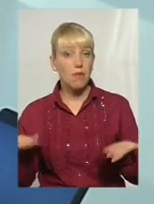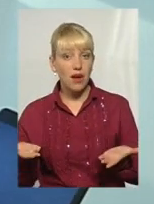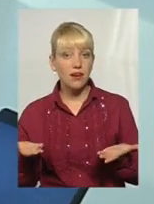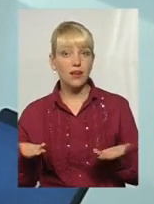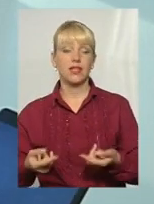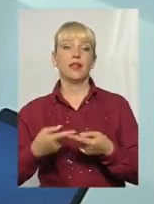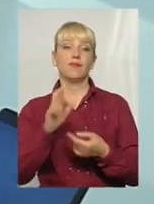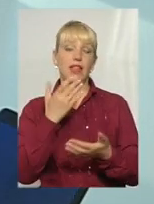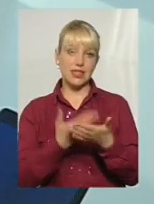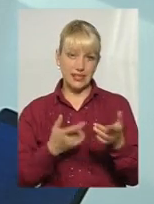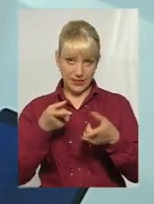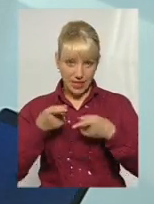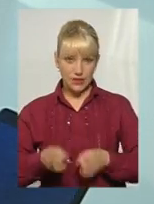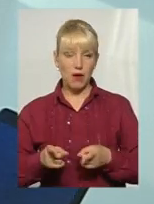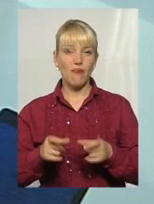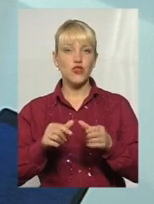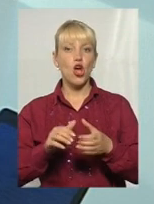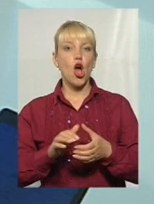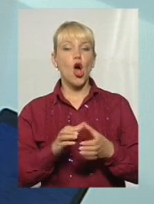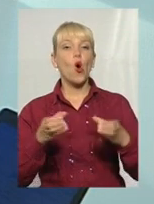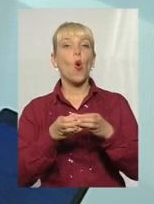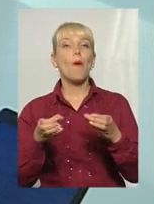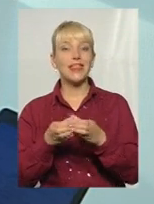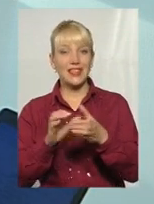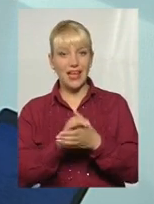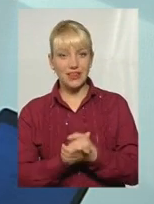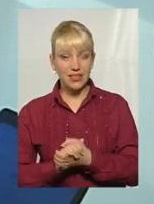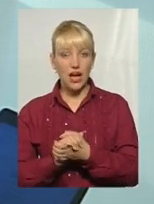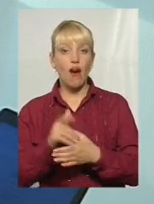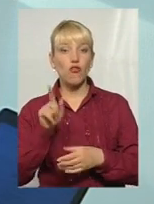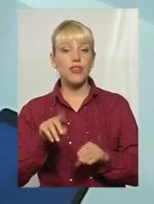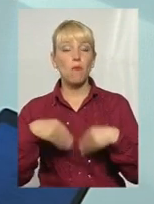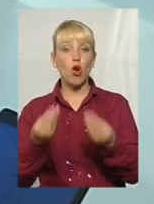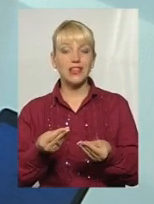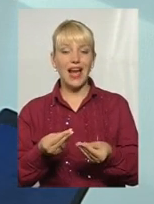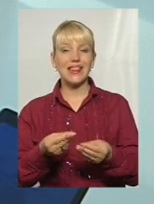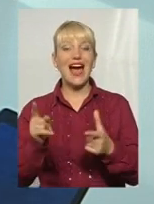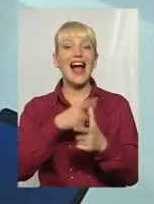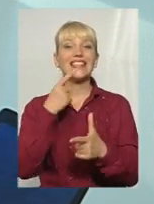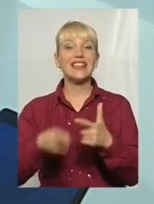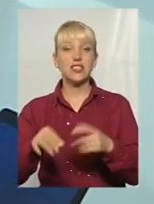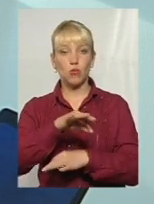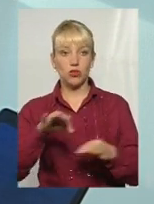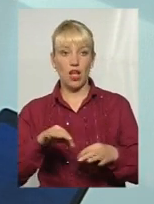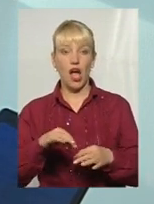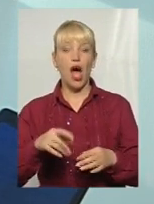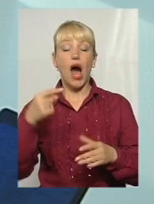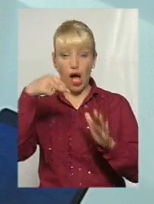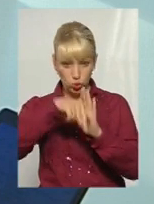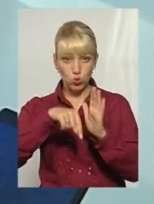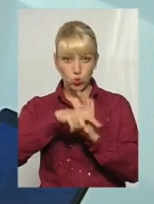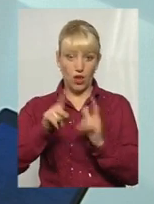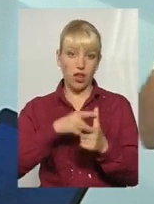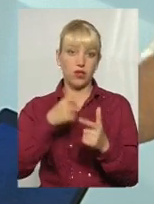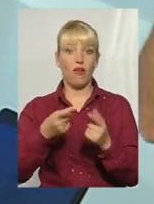комітет і, скажімо, вони подали альтернативний проєкт, суть альтернативи – вернутися в Радянський Союз.